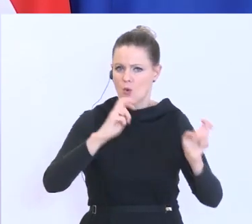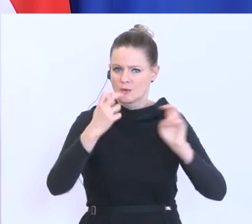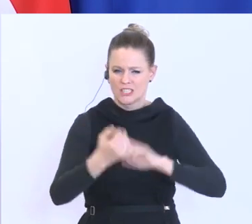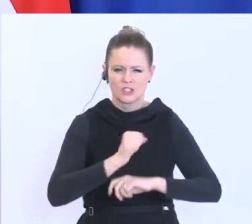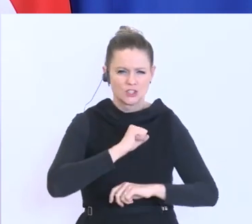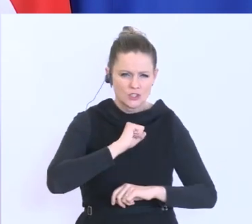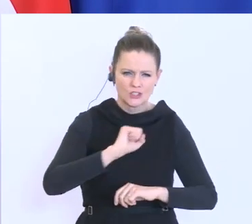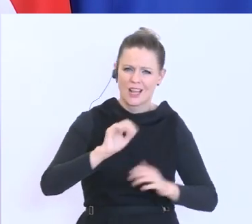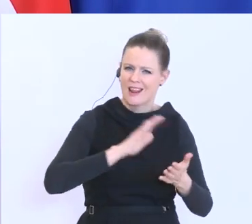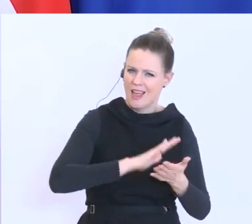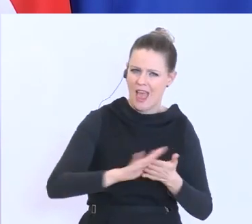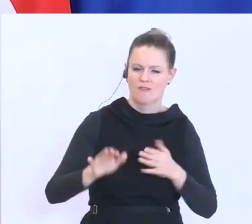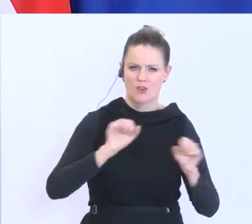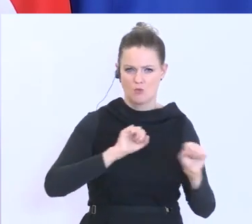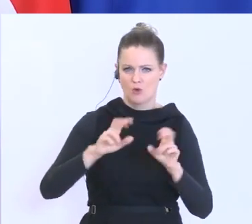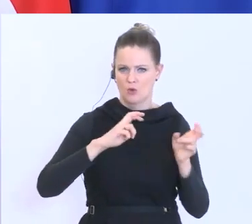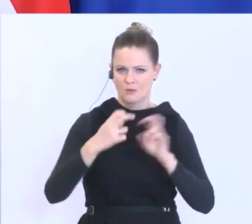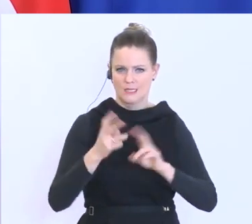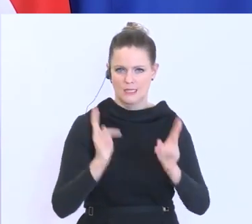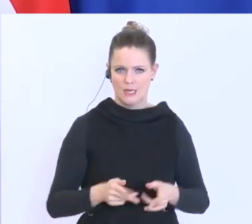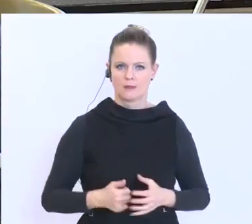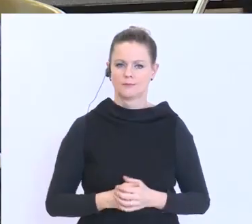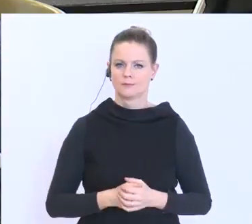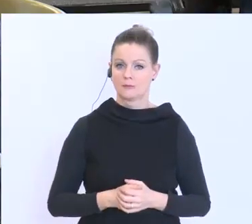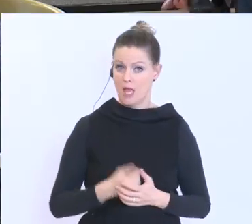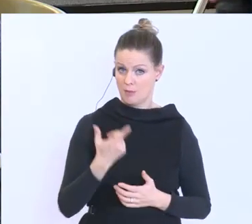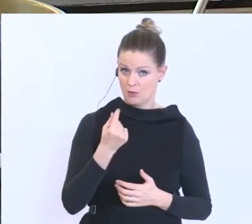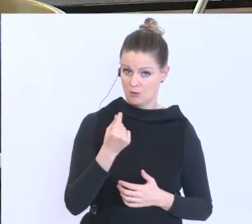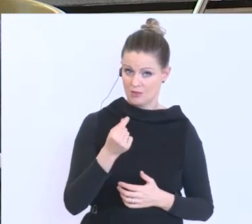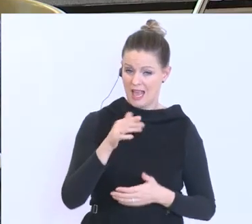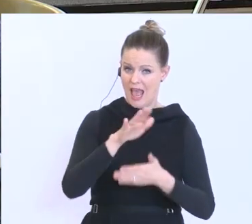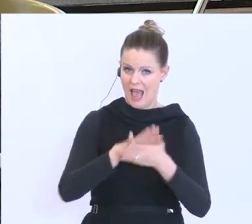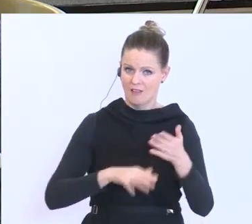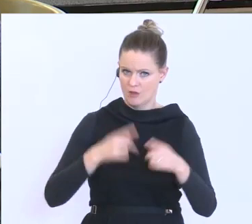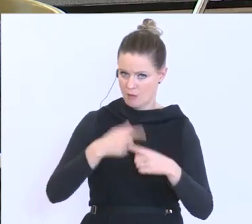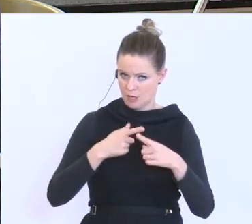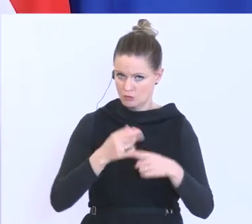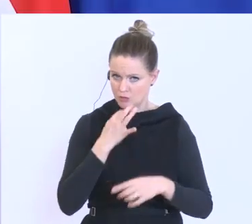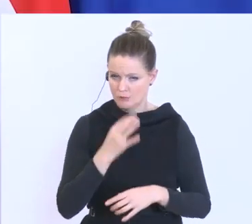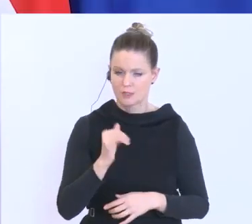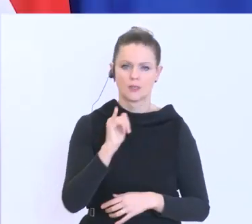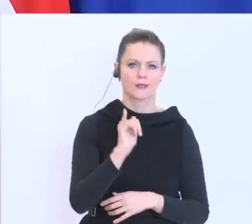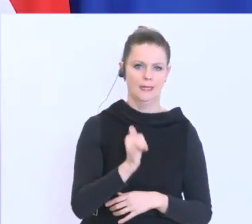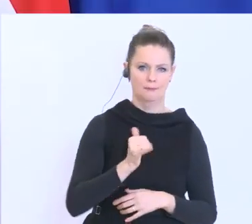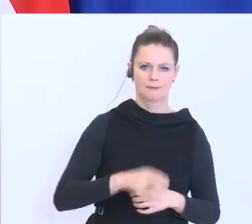das so schnell und unbürokratisch wie möglich ist. Aber das heißt frühestens Anfang April quasi? Ja.